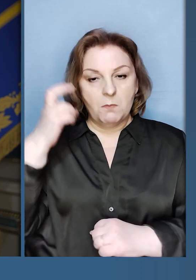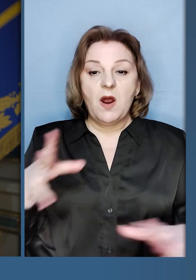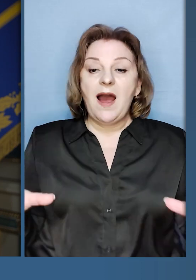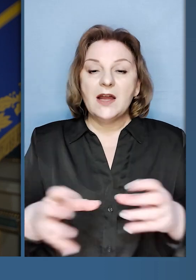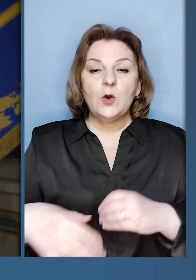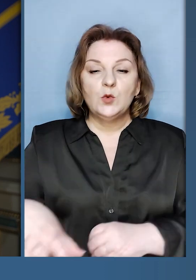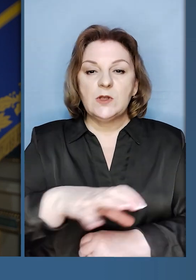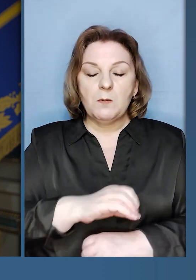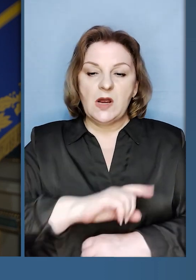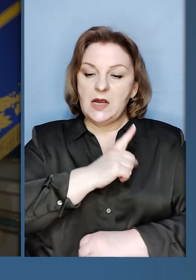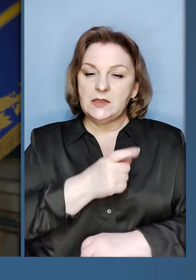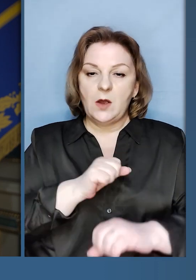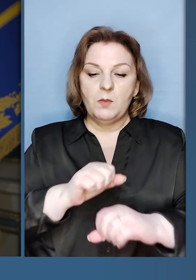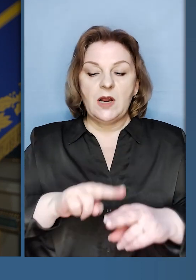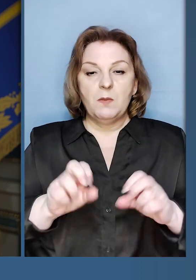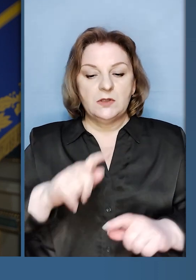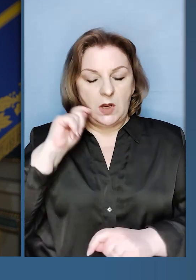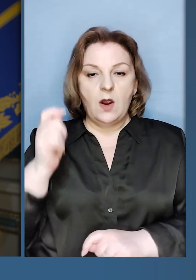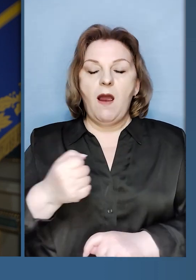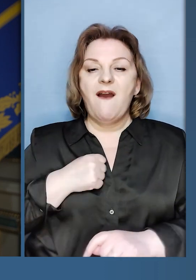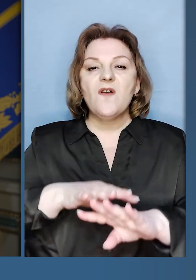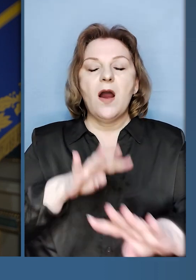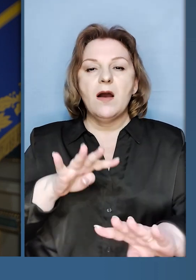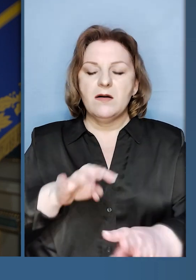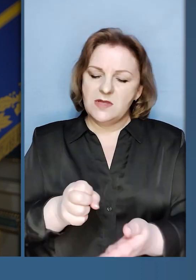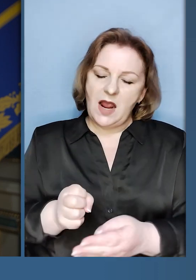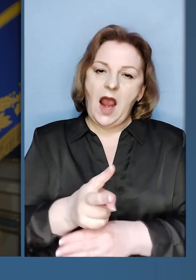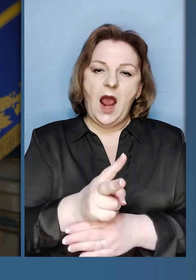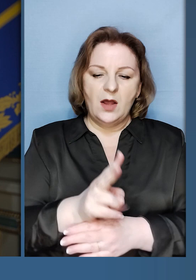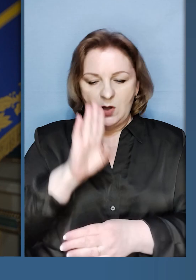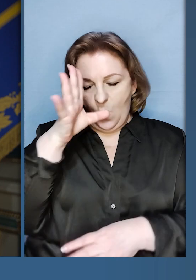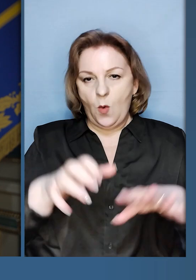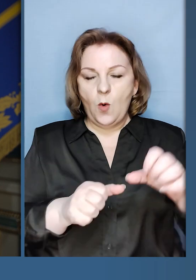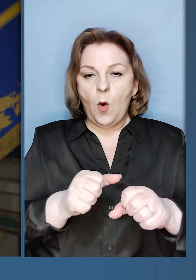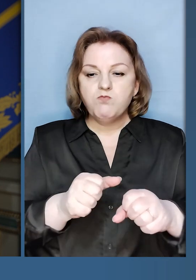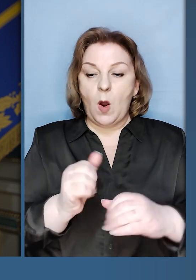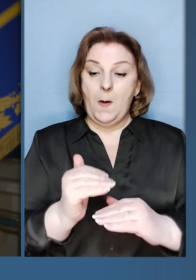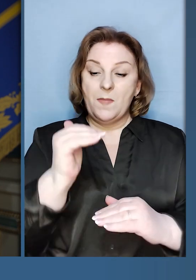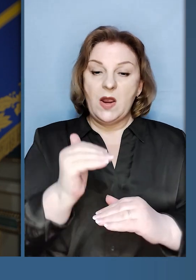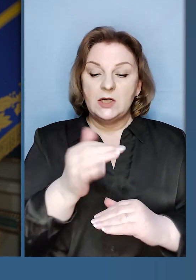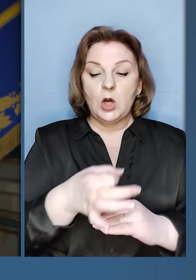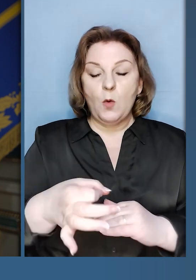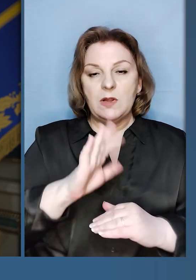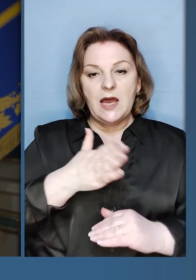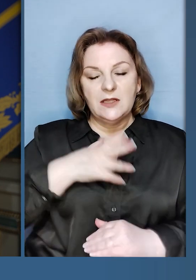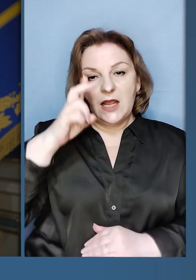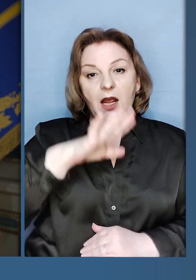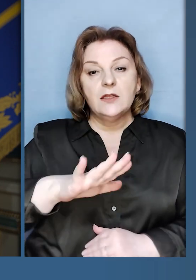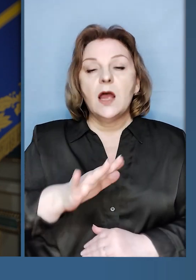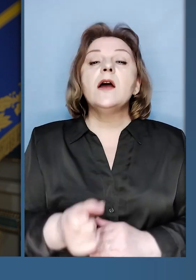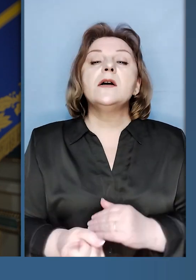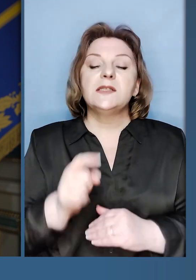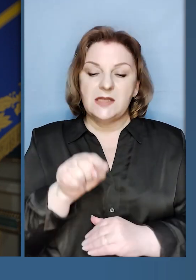Разом з усіма силами оборони та безпеки України гвардійці гнали окупанта з північних областей нашої